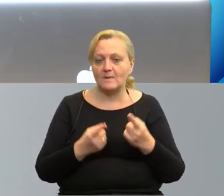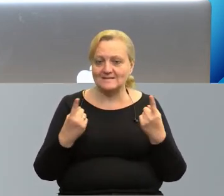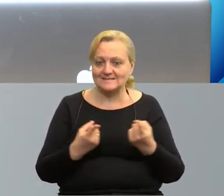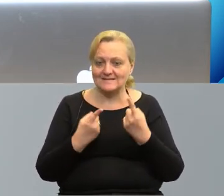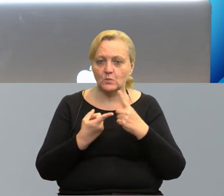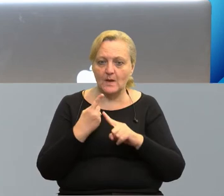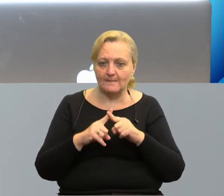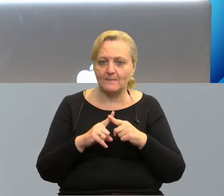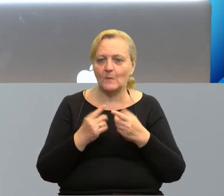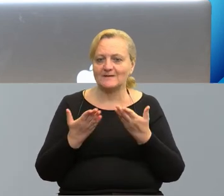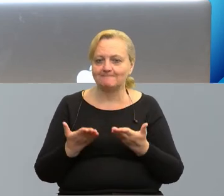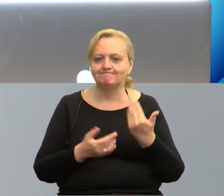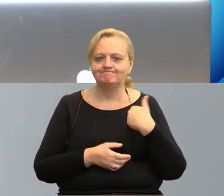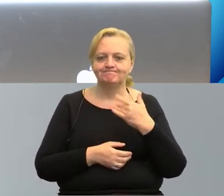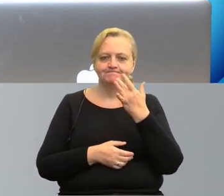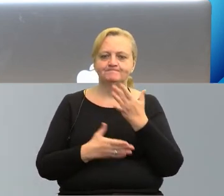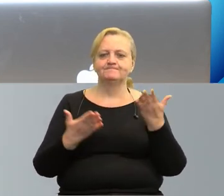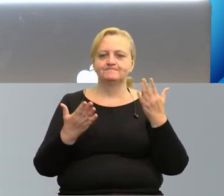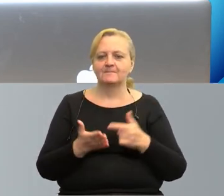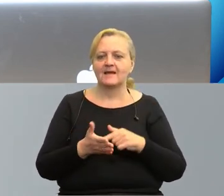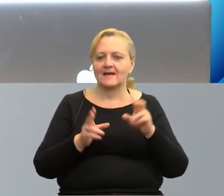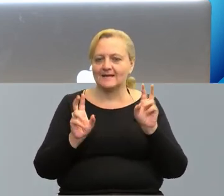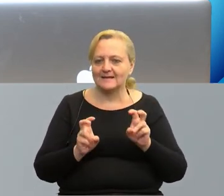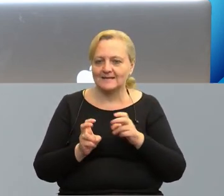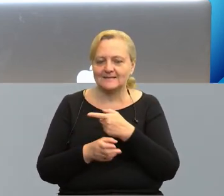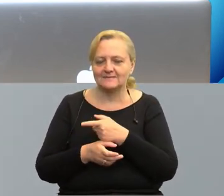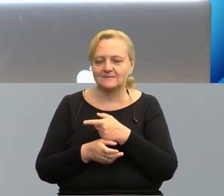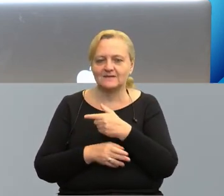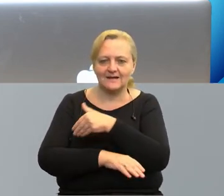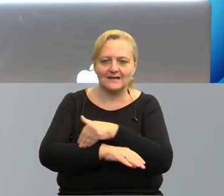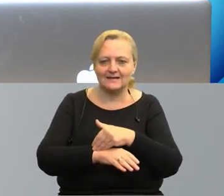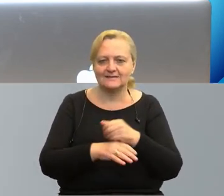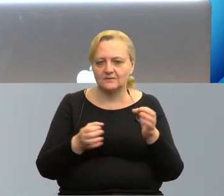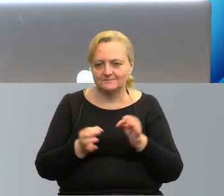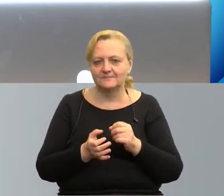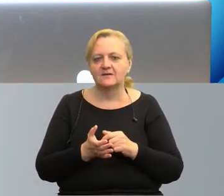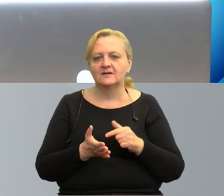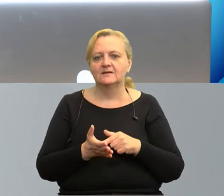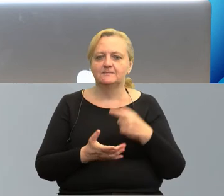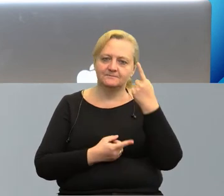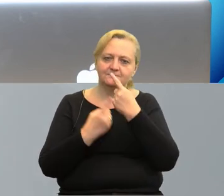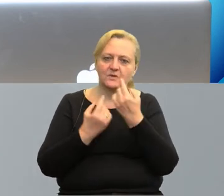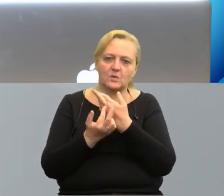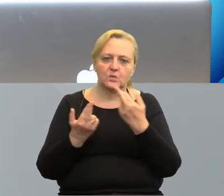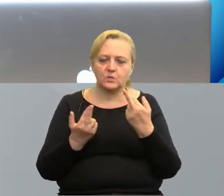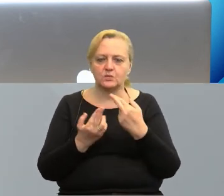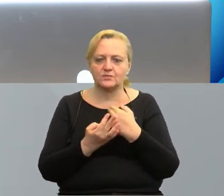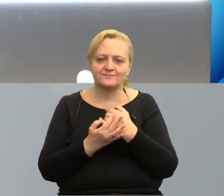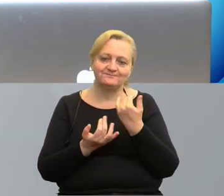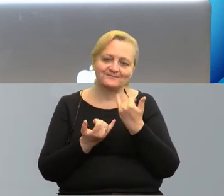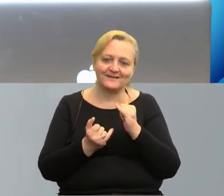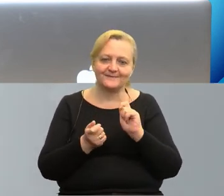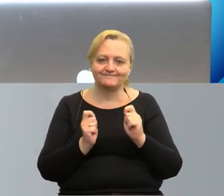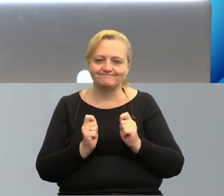sytuacją polityczną na Białorusi, z kryzysem na granicy, rozważane są różne scenariusze